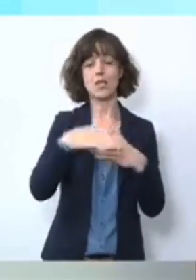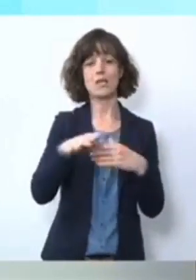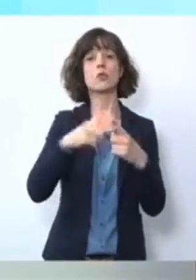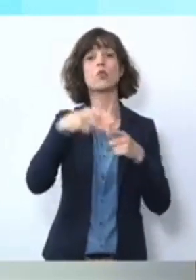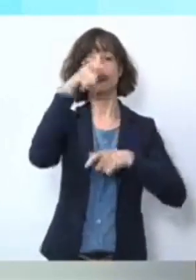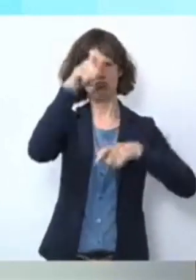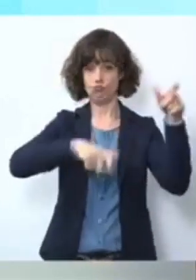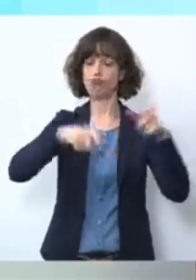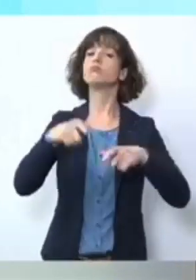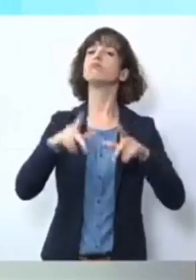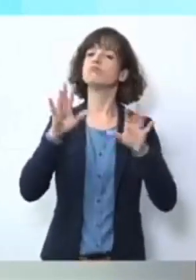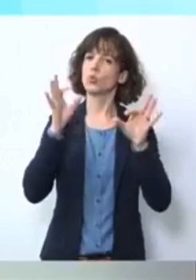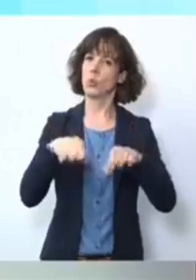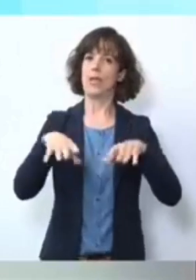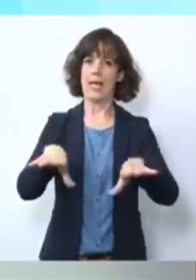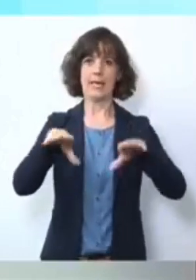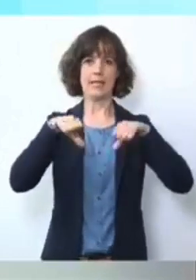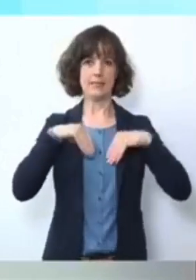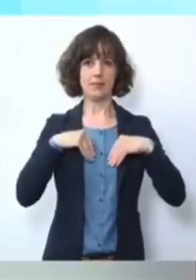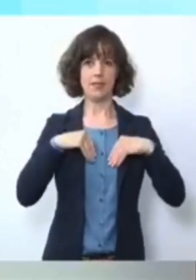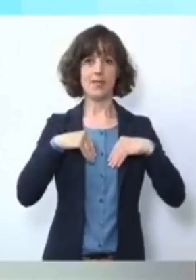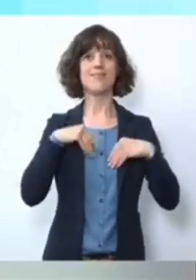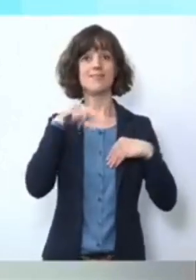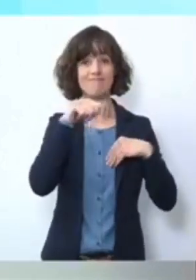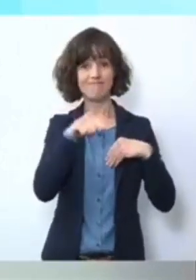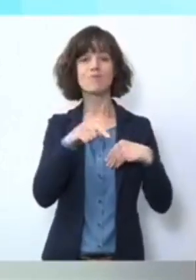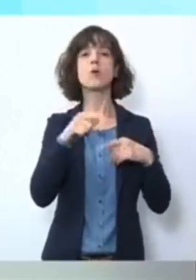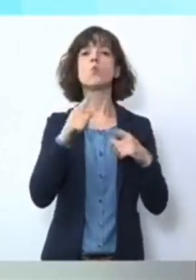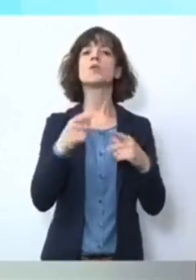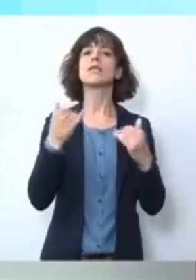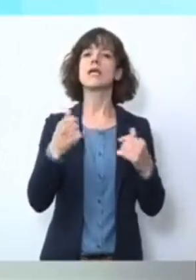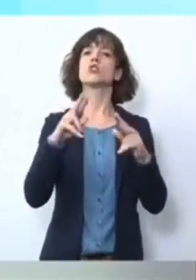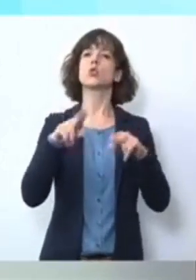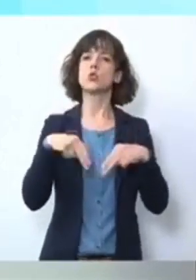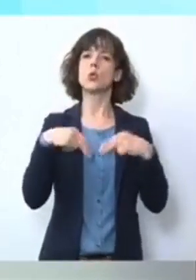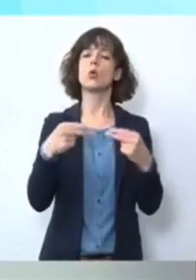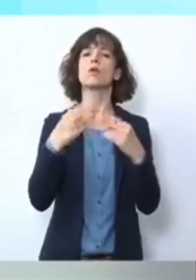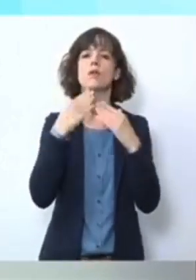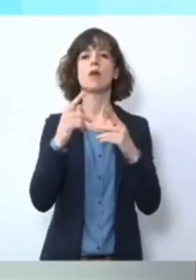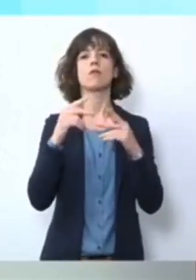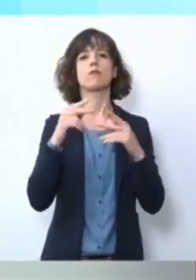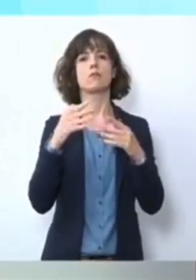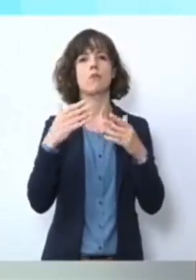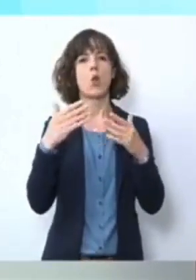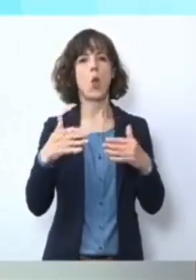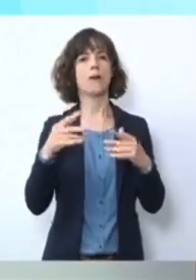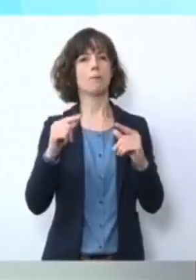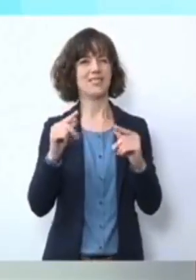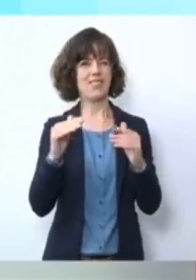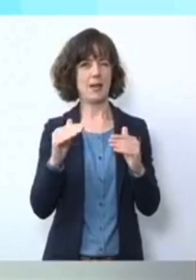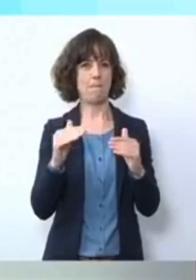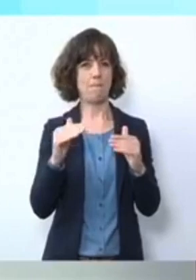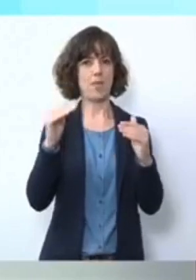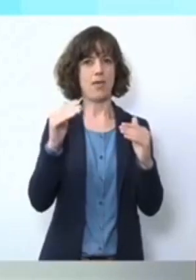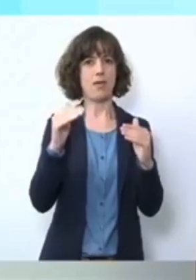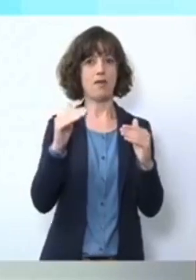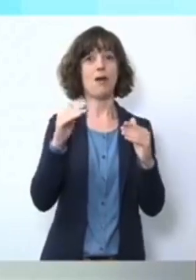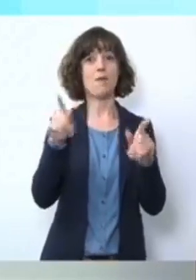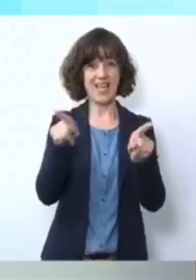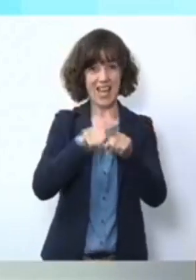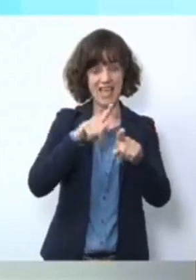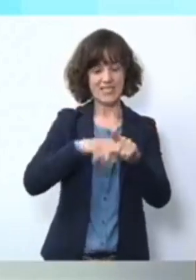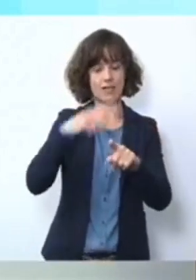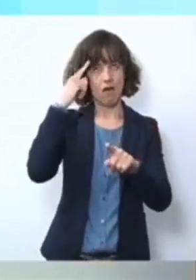aufgenommen wurden. Und wenn wir hier Erleichterungen schaffen, müssen wir natürlich auf der anderen Seite da, wo wir wissen, dass